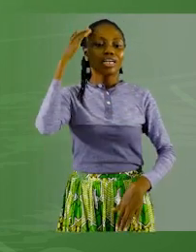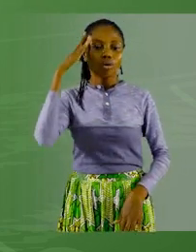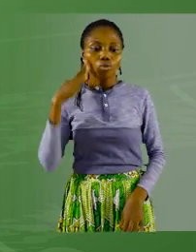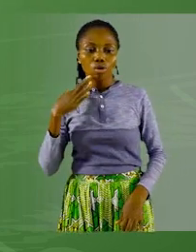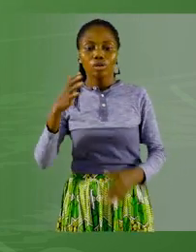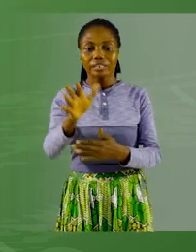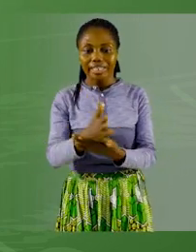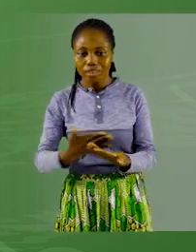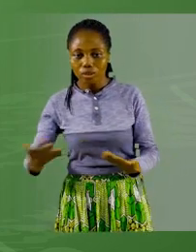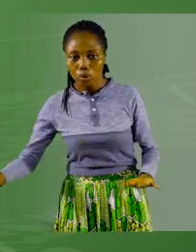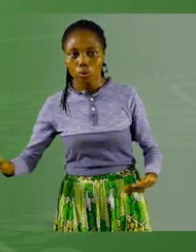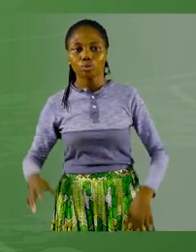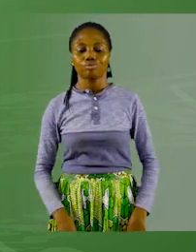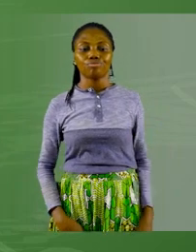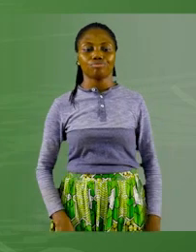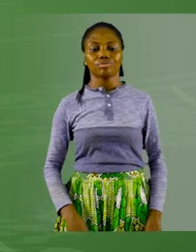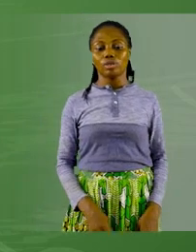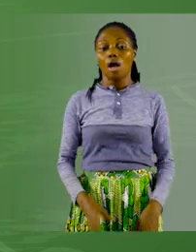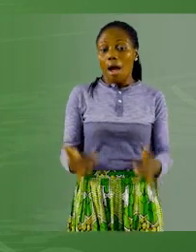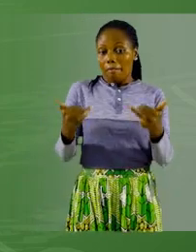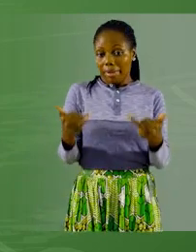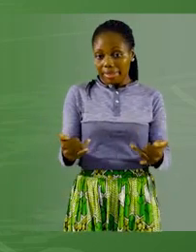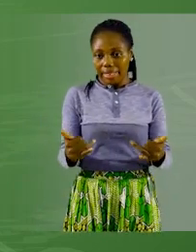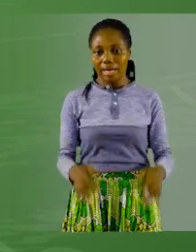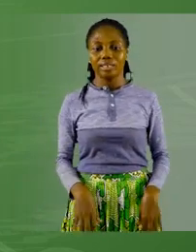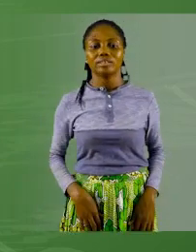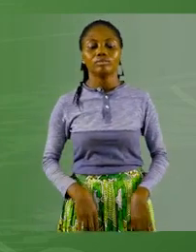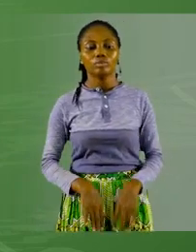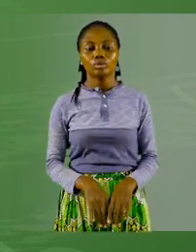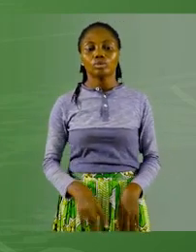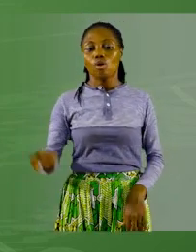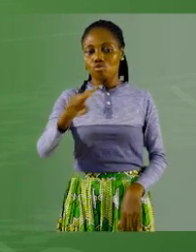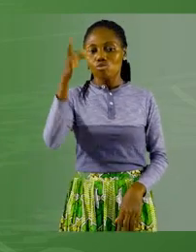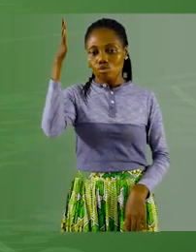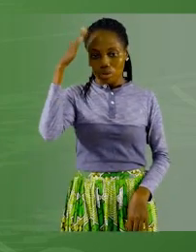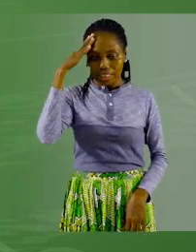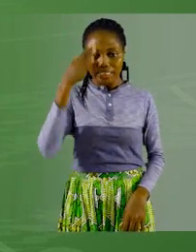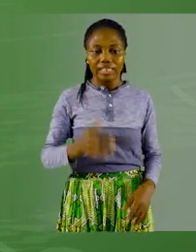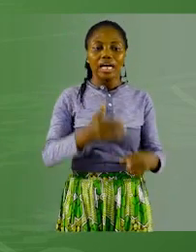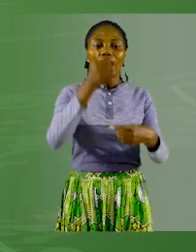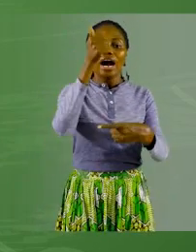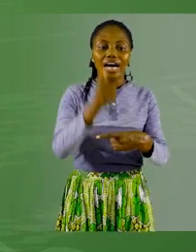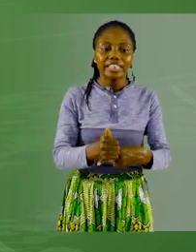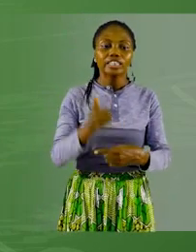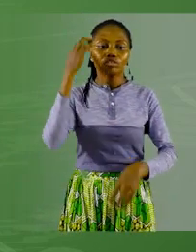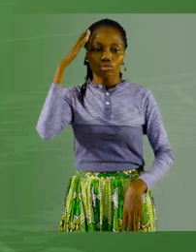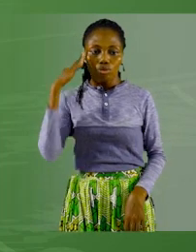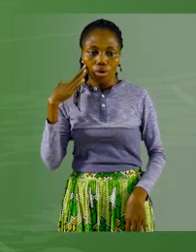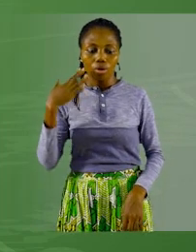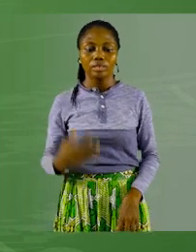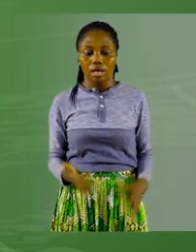Maintenant que nous savons ce que c'est qu'un adjectif de couleur, nous allons maintenant voir